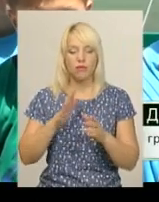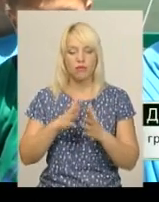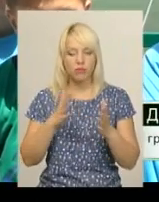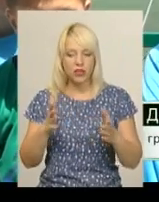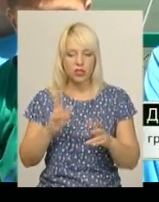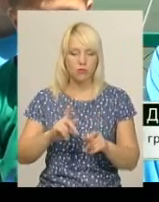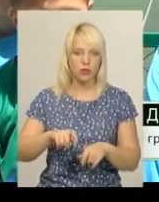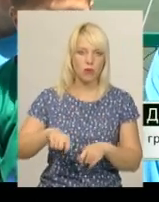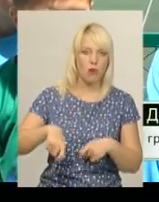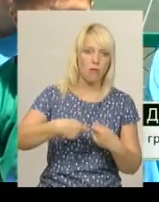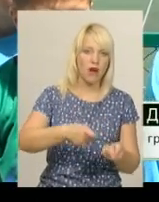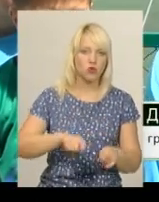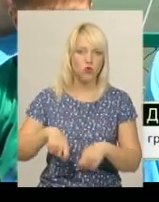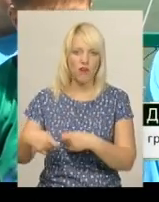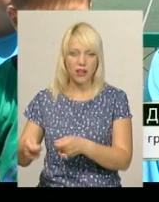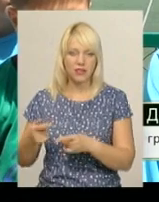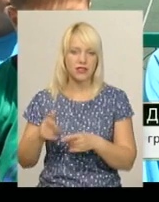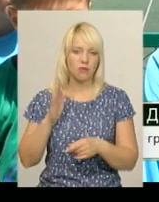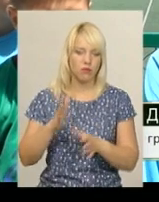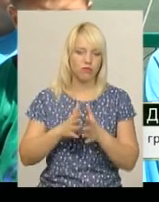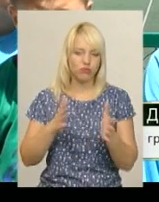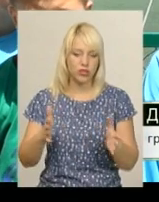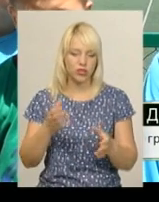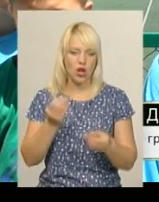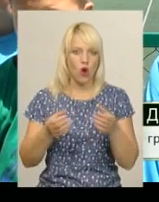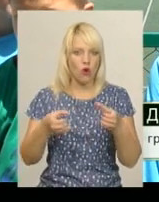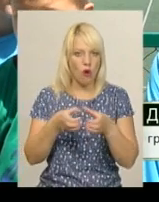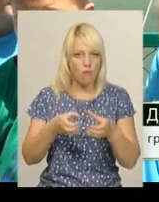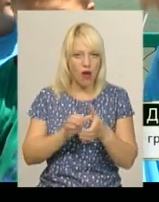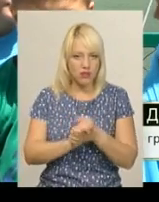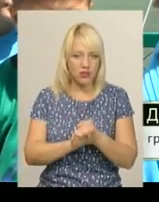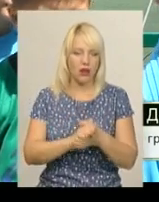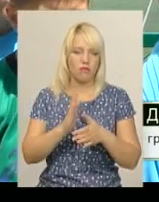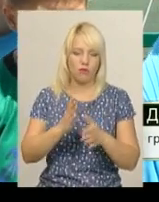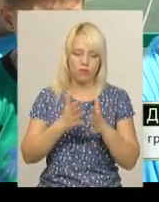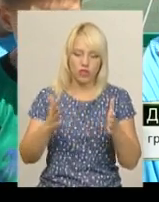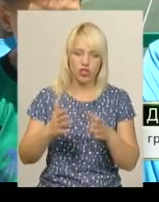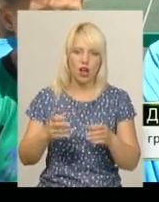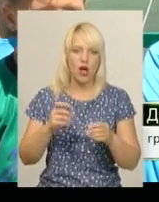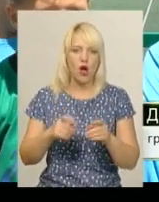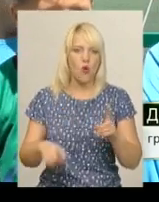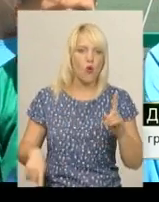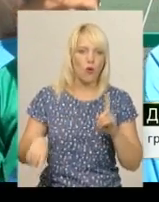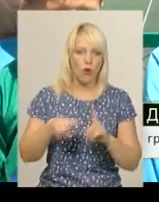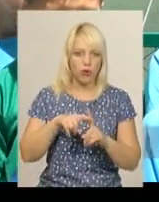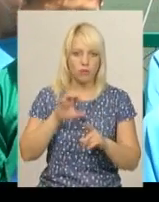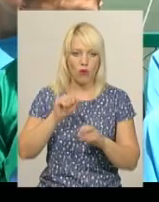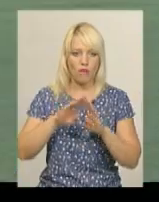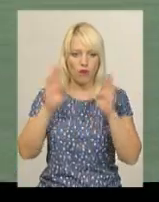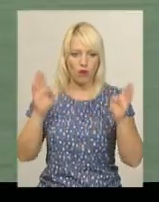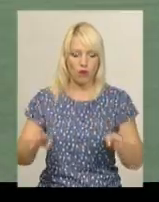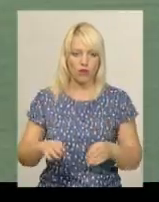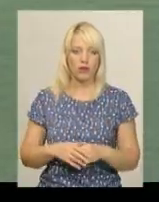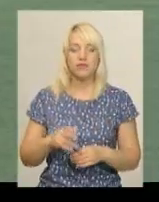більше бути командою, більше ударів поворотом і демонстратися, щоб всі верталися в защиту.